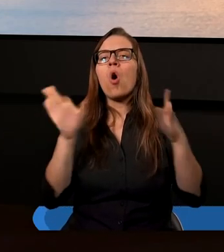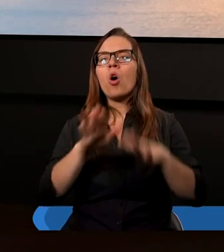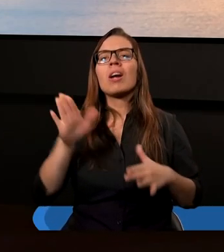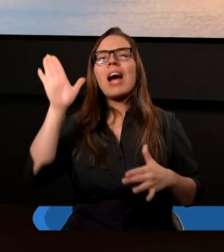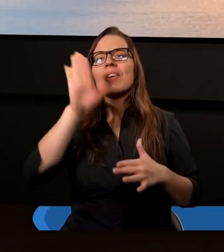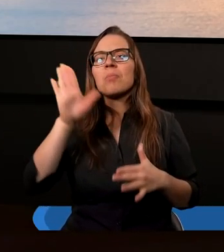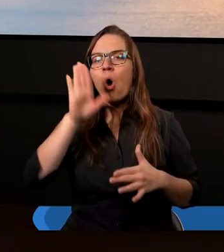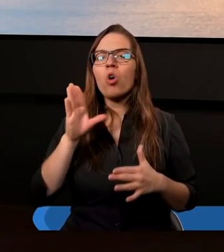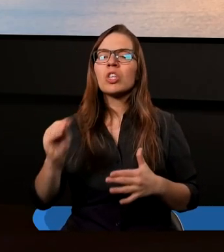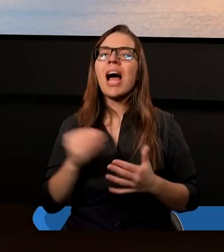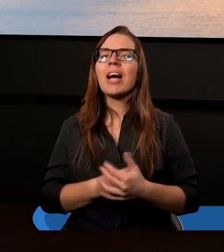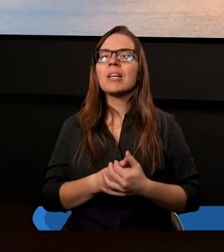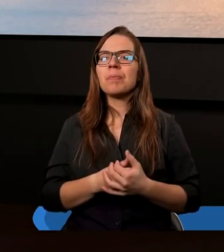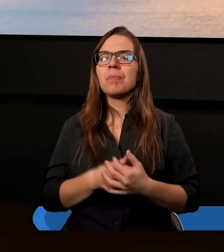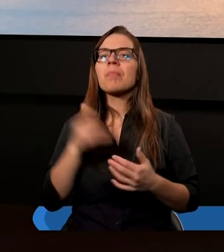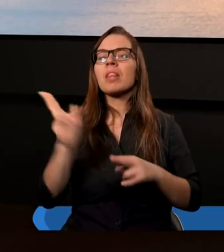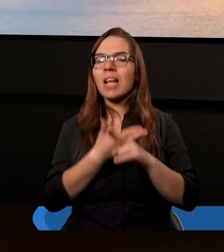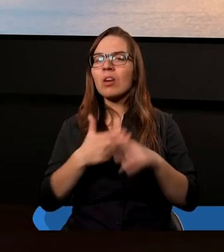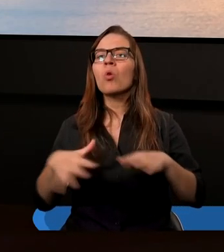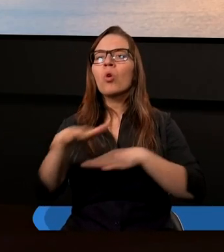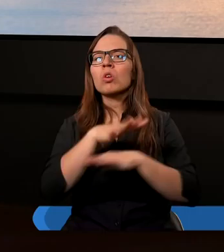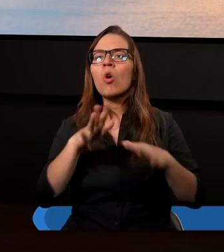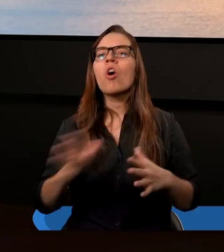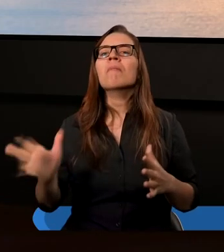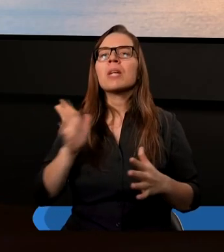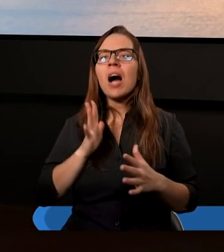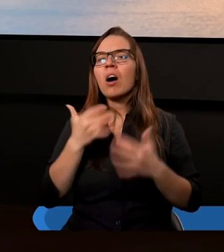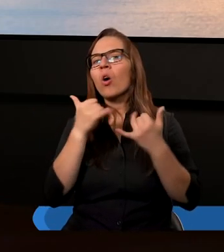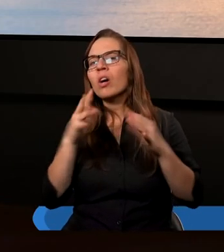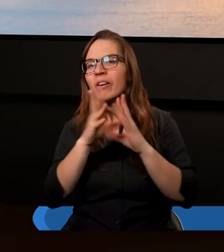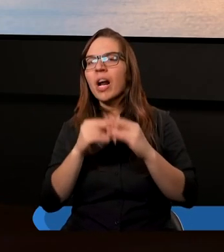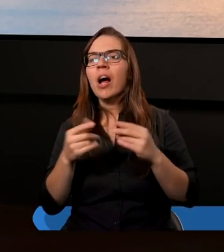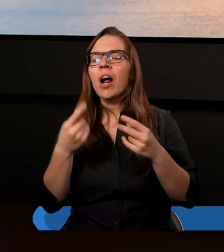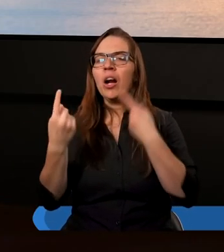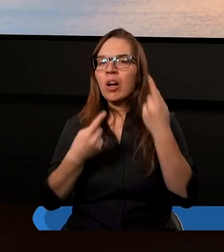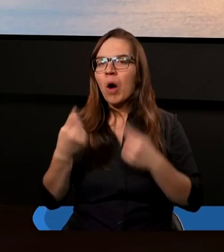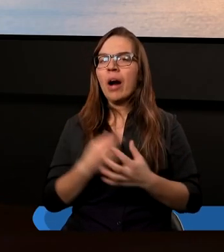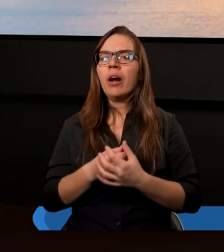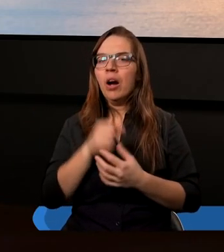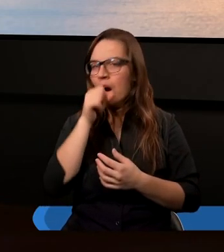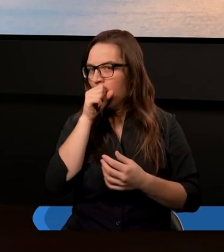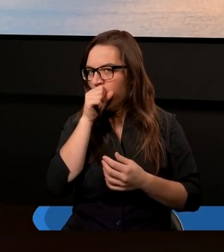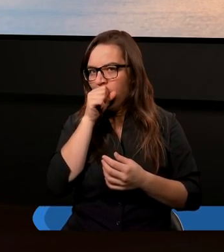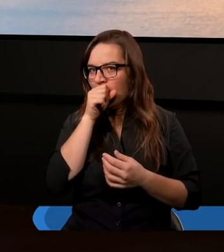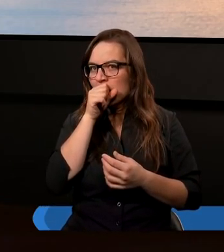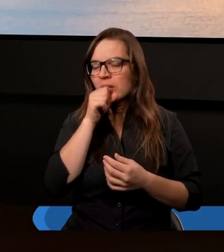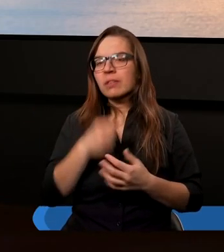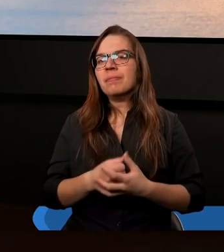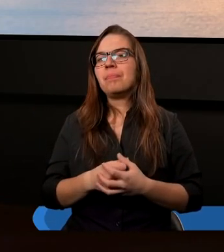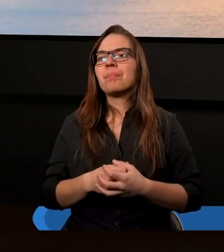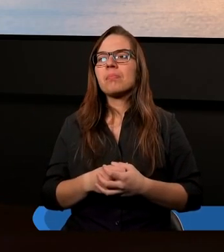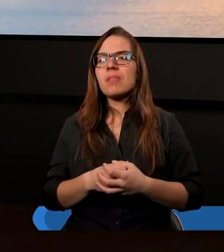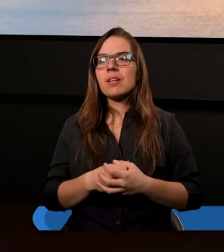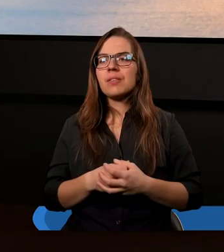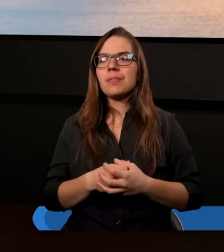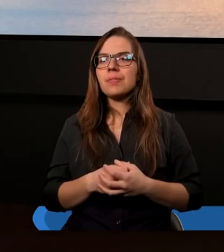Boga, Boże, kiedy duchowo przeżywamy niesamowicie blisko Boga, no to właśnie jeden z